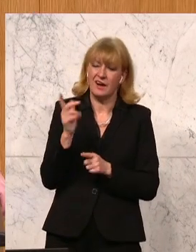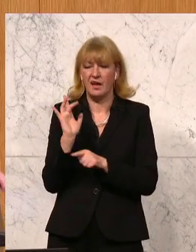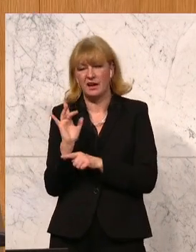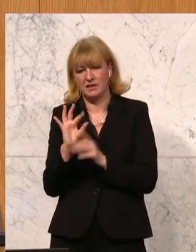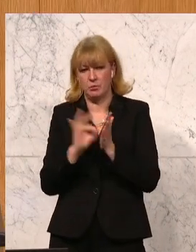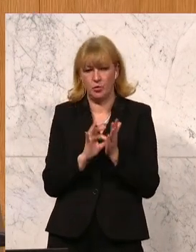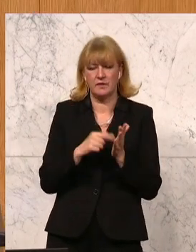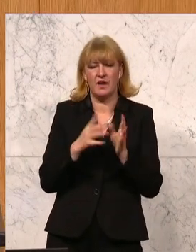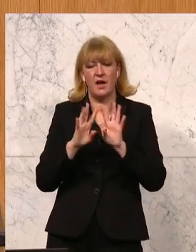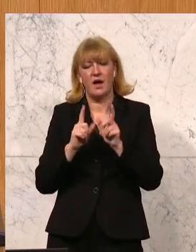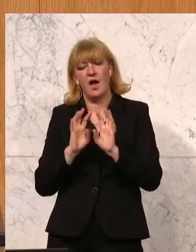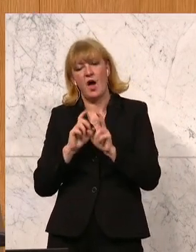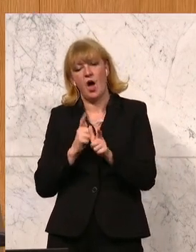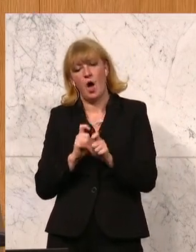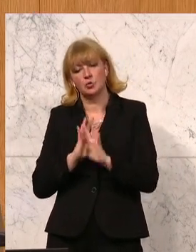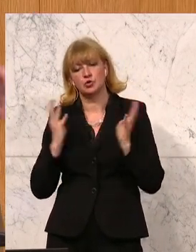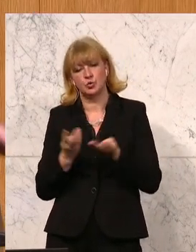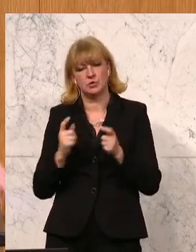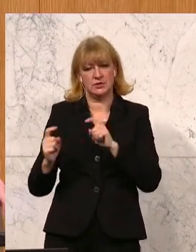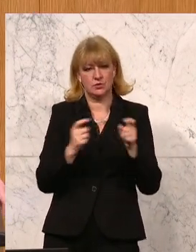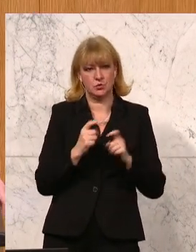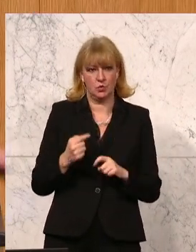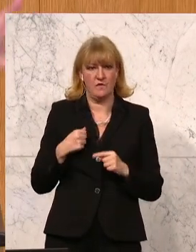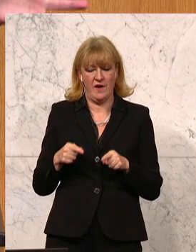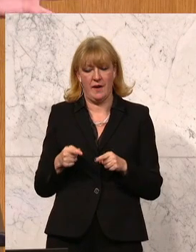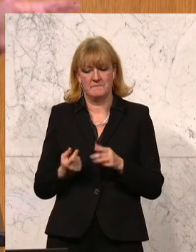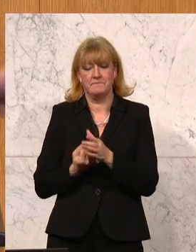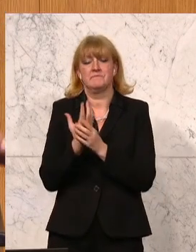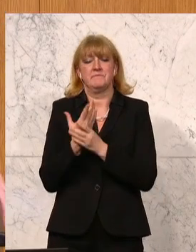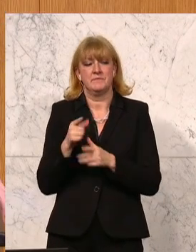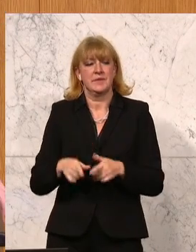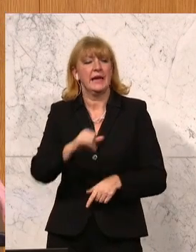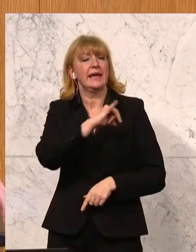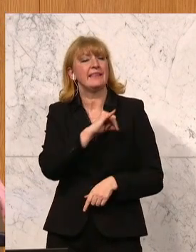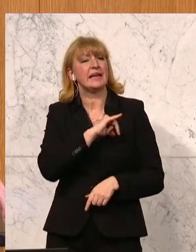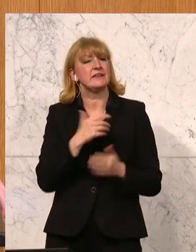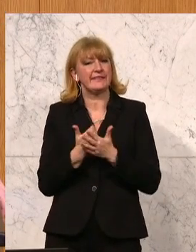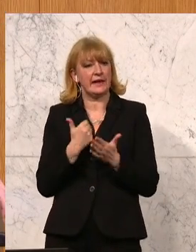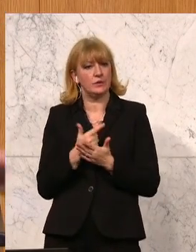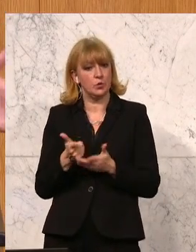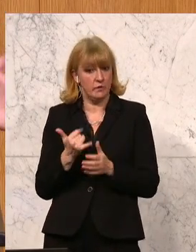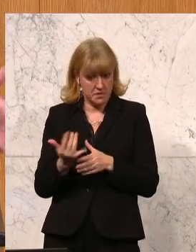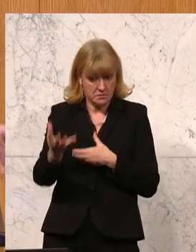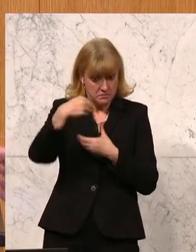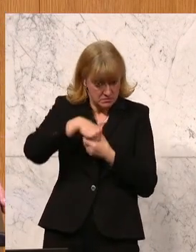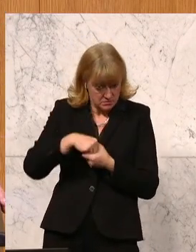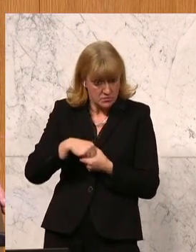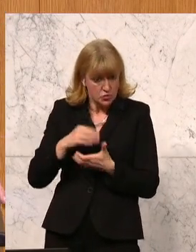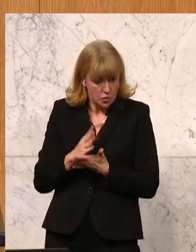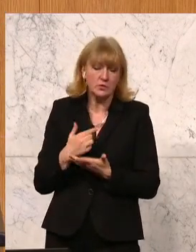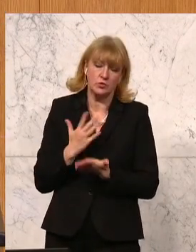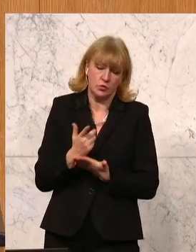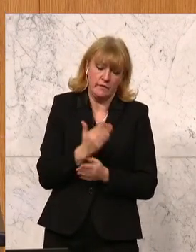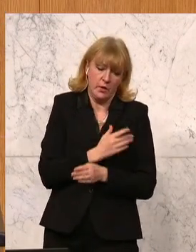Ausschussdiskussion auch immer ergeben haben. Das Thema Interessensvertretung, wie weit wird die eingebunden, habe ich schon angesprochen.